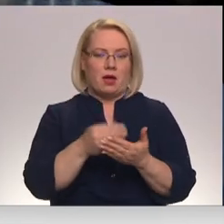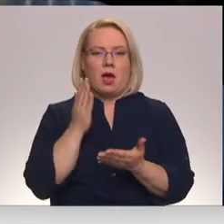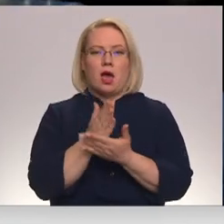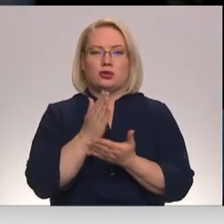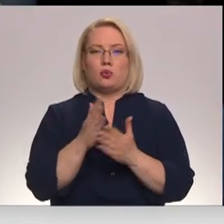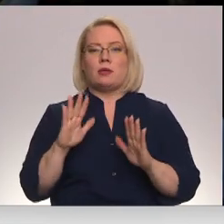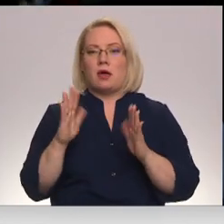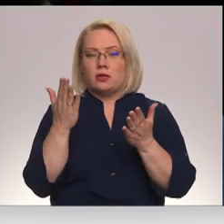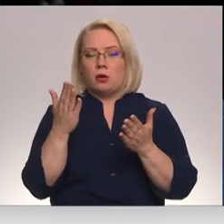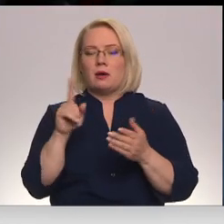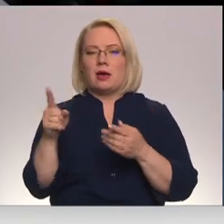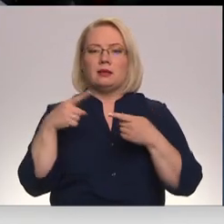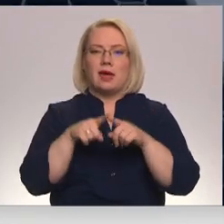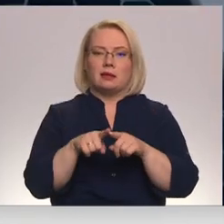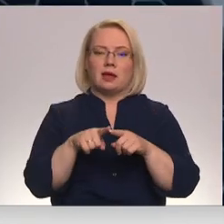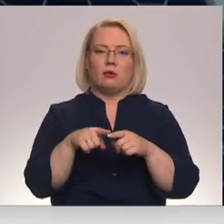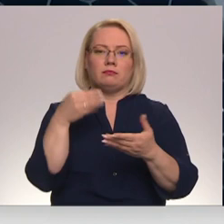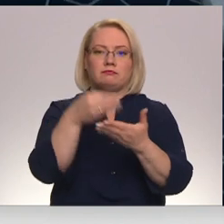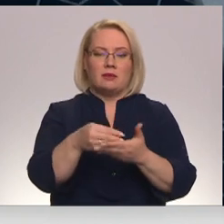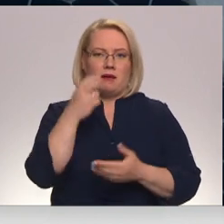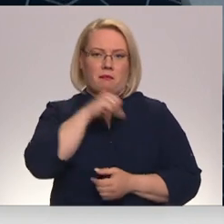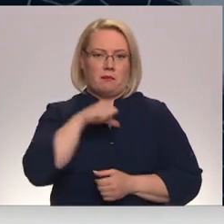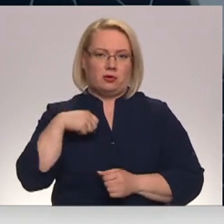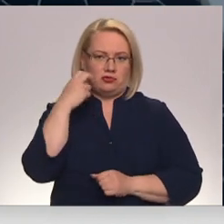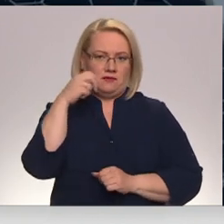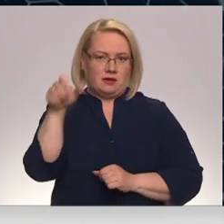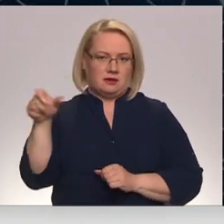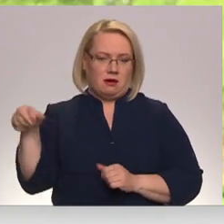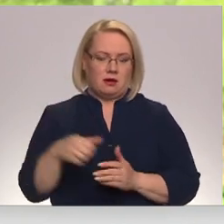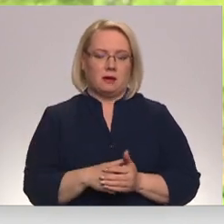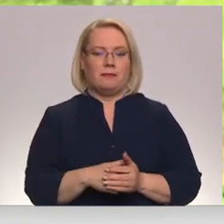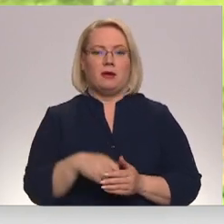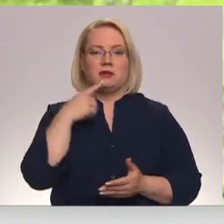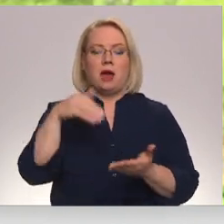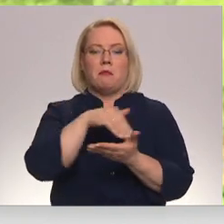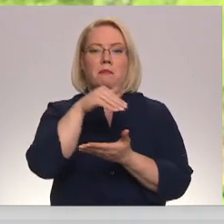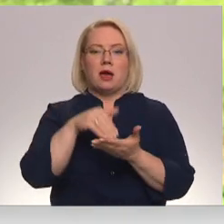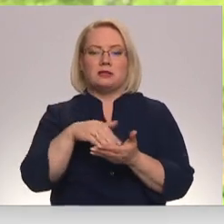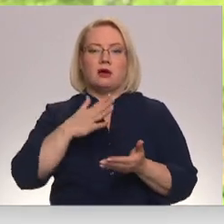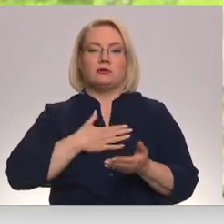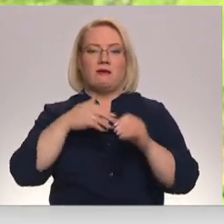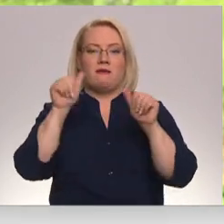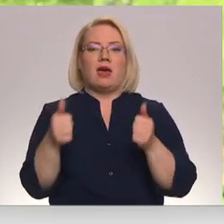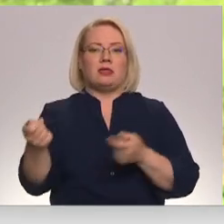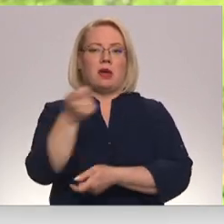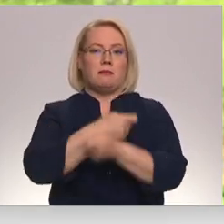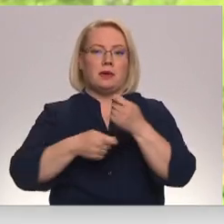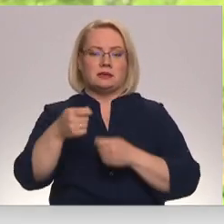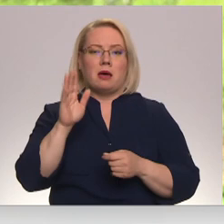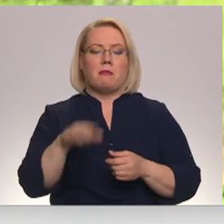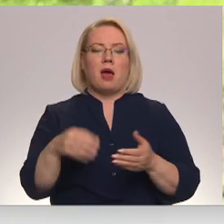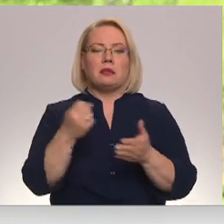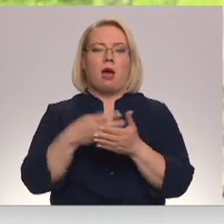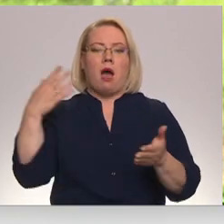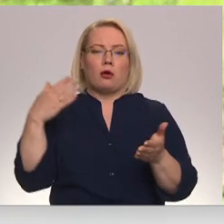gadījumi, kad ierīces bērniem iegādājas vecāki. Pastāv šis savu veidu biznesi, ja tā drīkst teikt, ka pa paaugstinātu